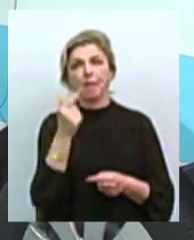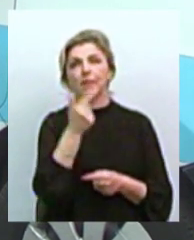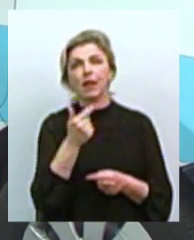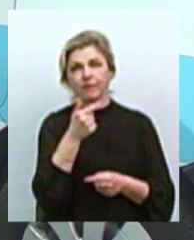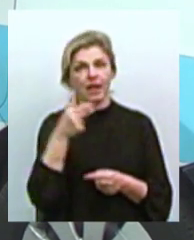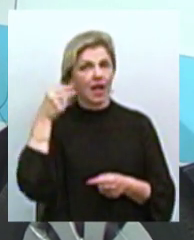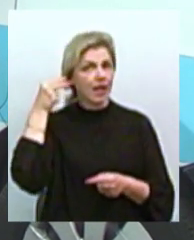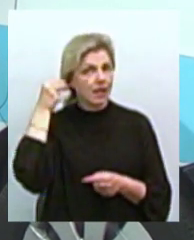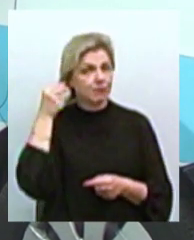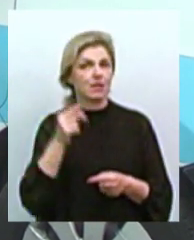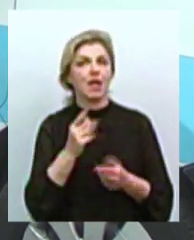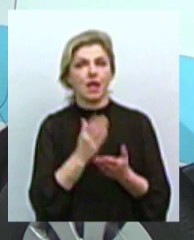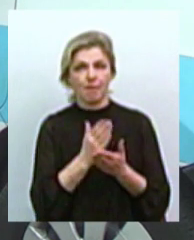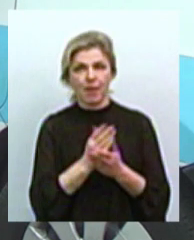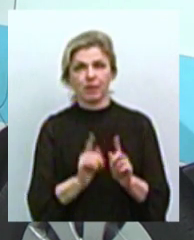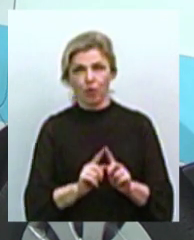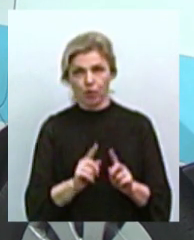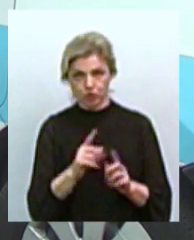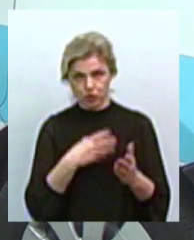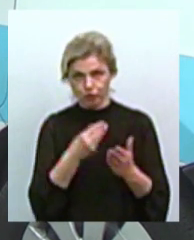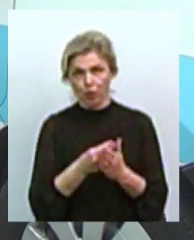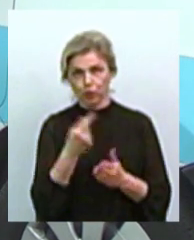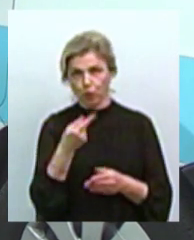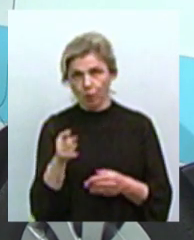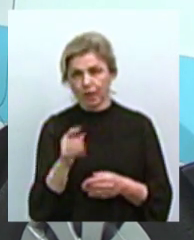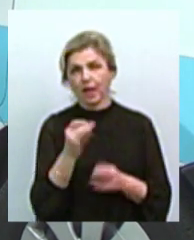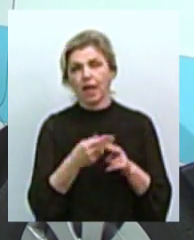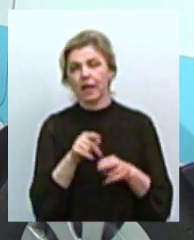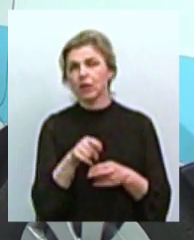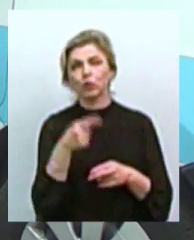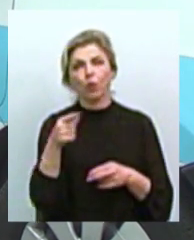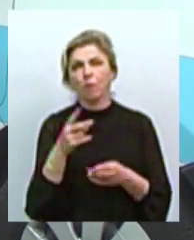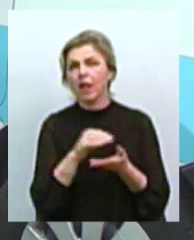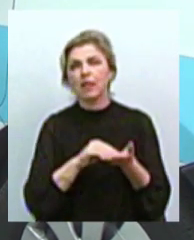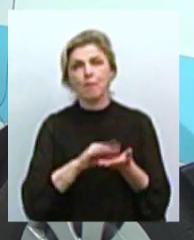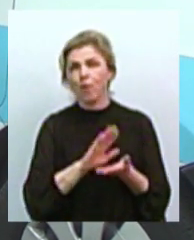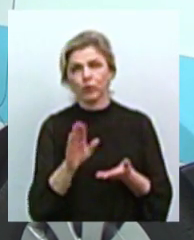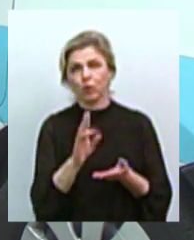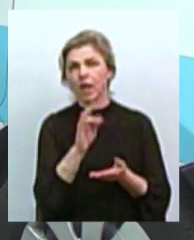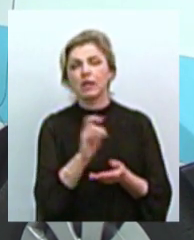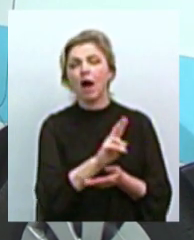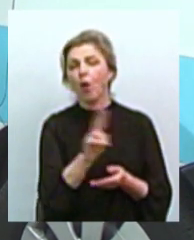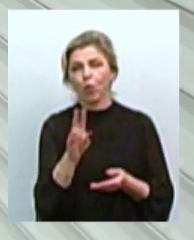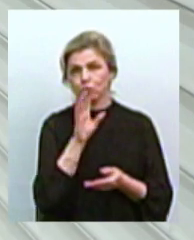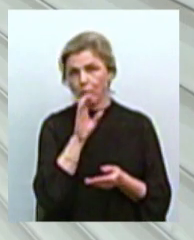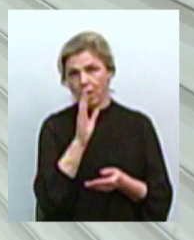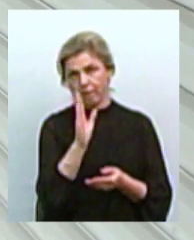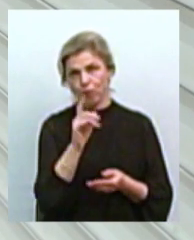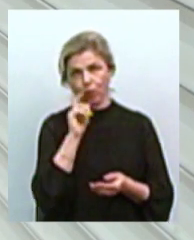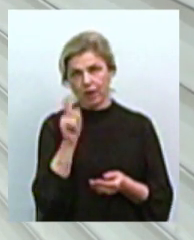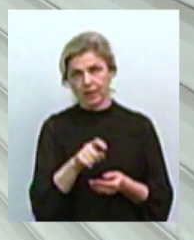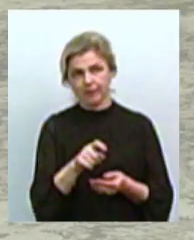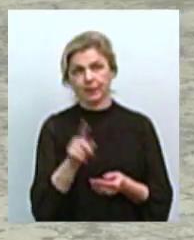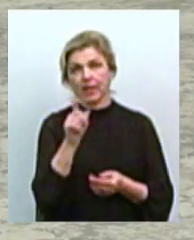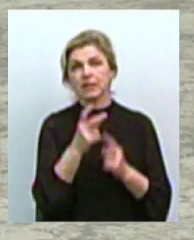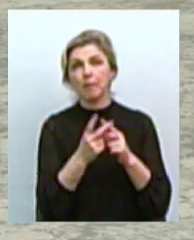кліпсою, яка має оригінальний номер, і цей номер не повторюється в жодної собаки, стерилізованої нами в Україні. За півтори